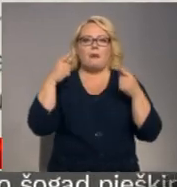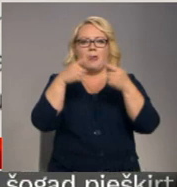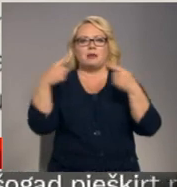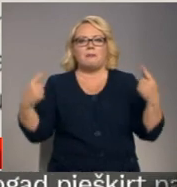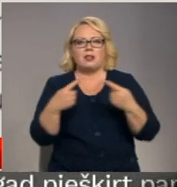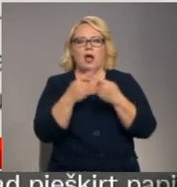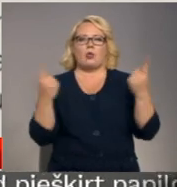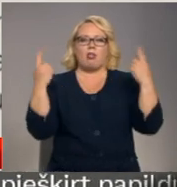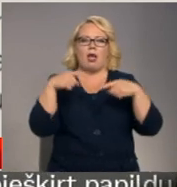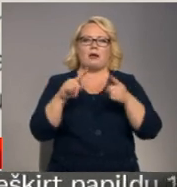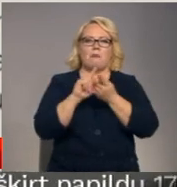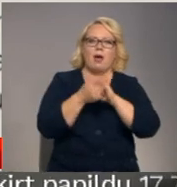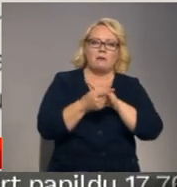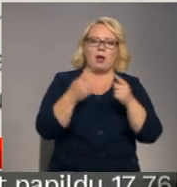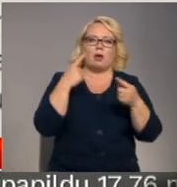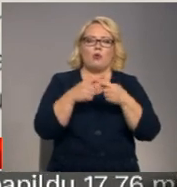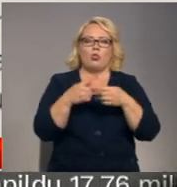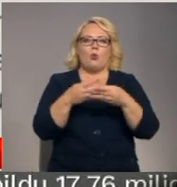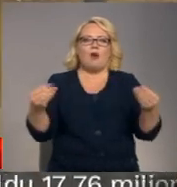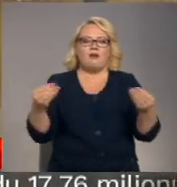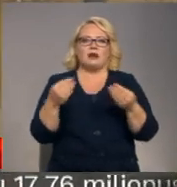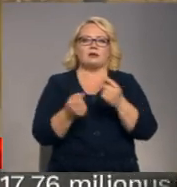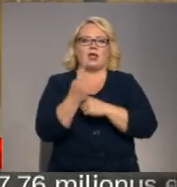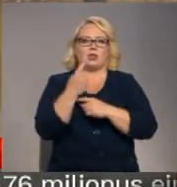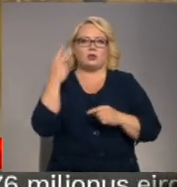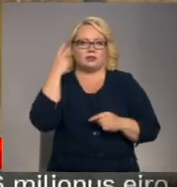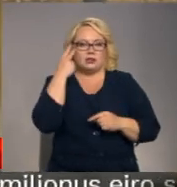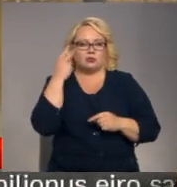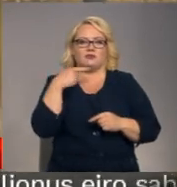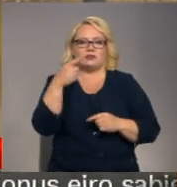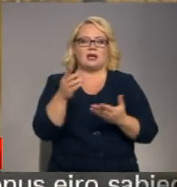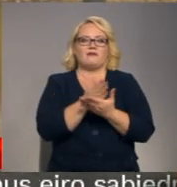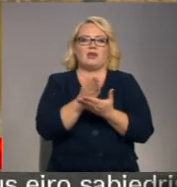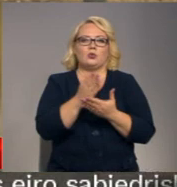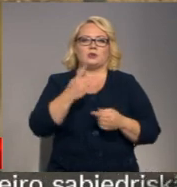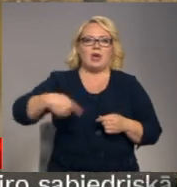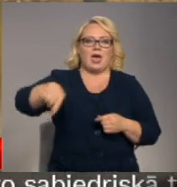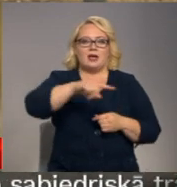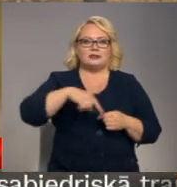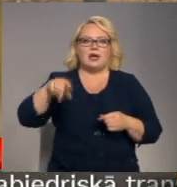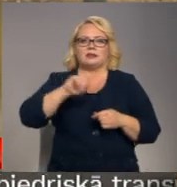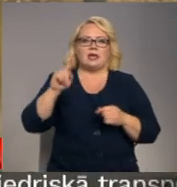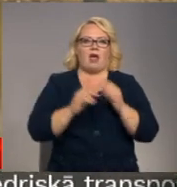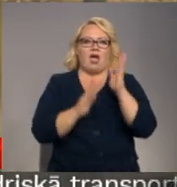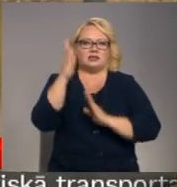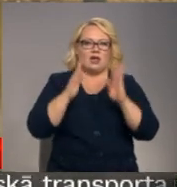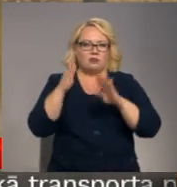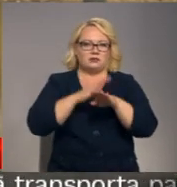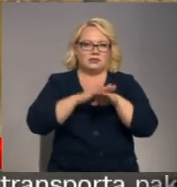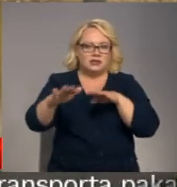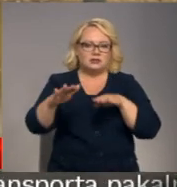klimata pārmaiņām un novērsto radītos riskus. Vidusezers ir aizaudzis tajā norisinās eitrafikācijas procesu, kā arī